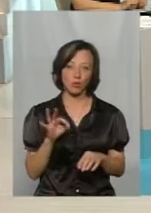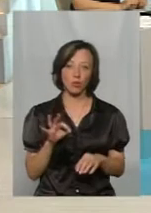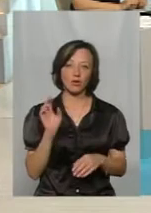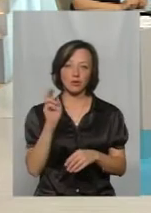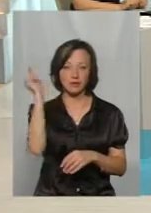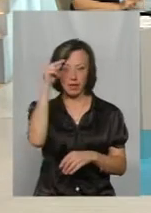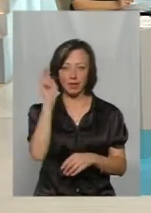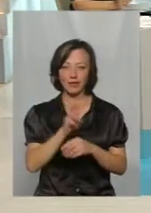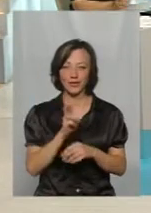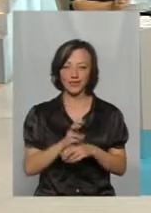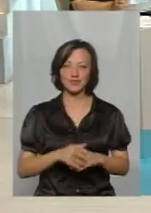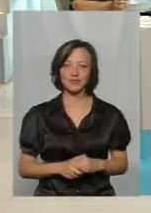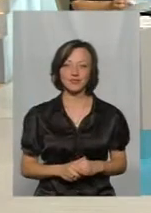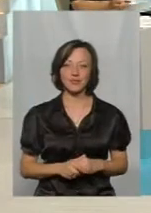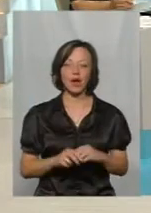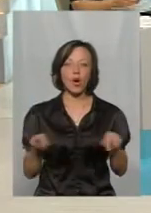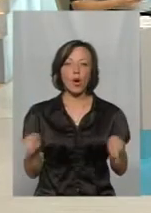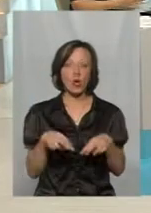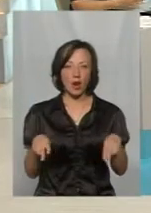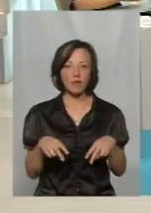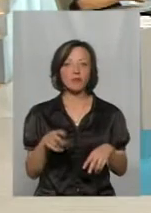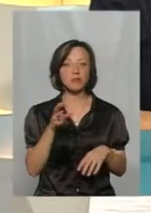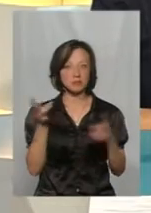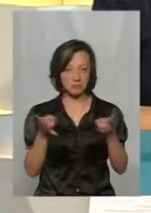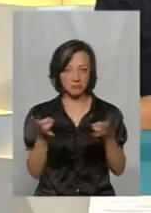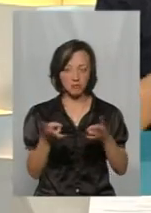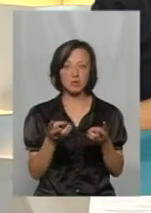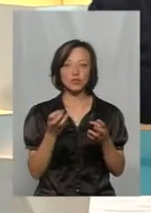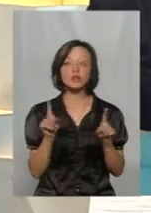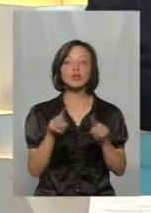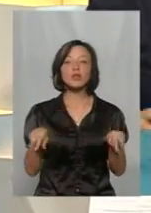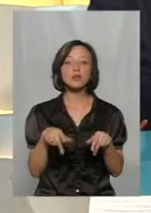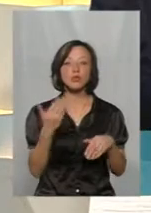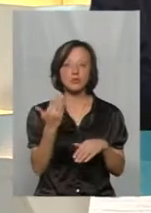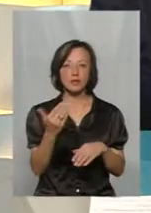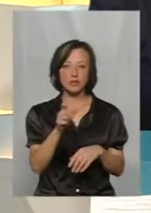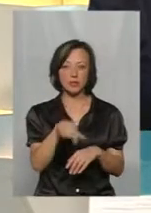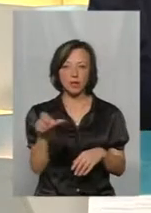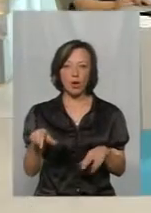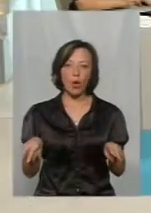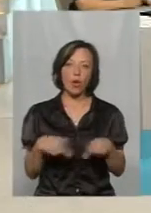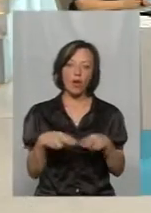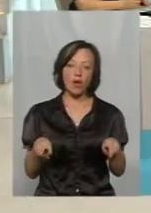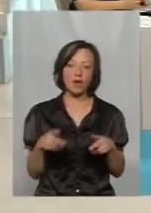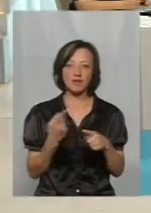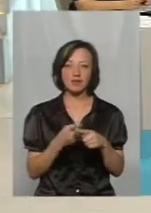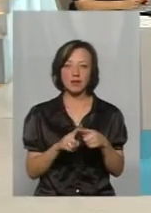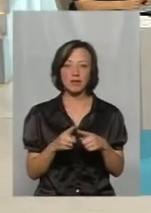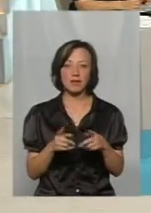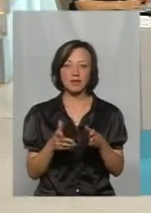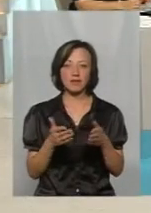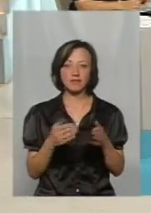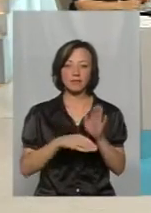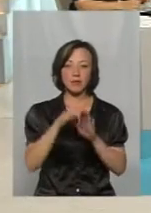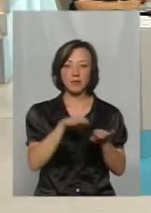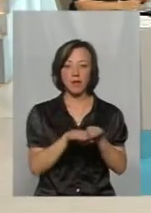заняття ходить. От хореографія користується попитами. Що танцюють? Ну, хореографія, можливо, це трошки таке, знаєте, велика планка,